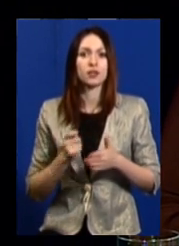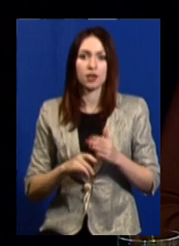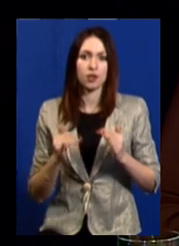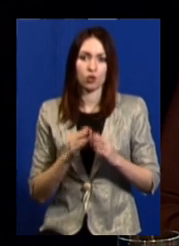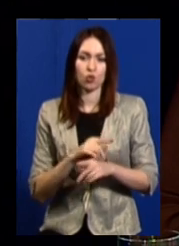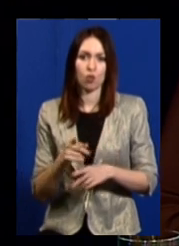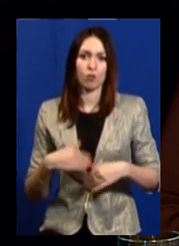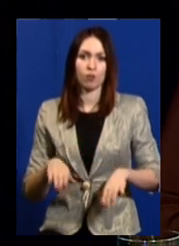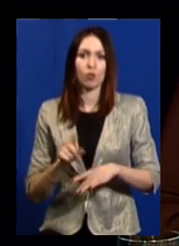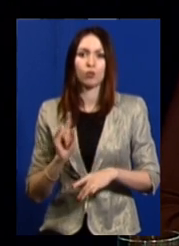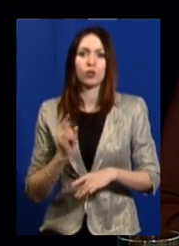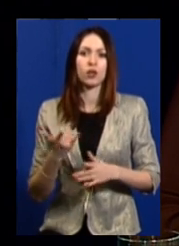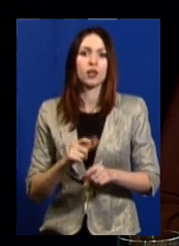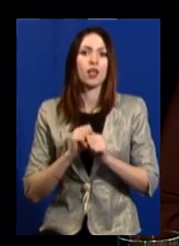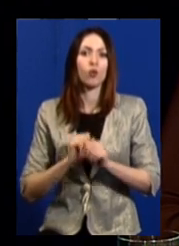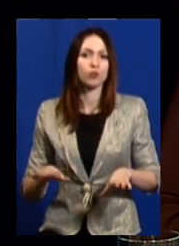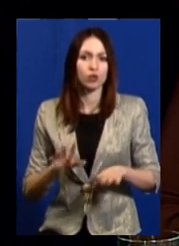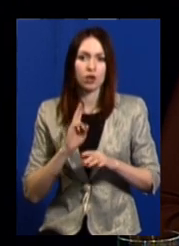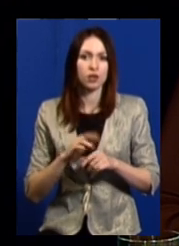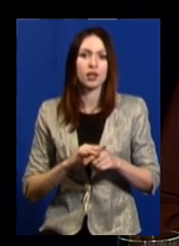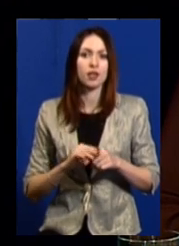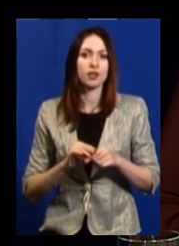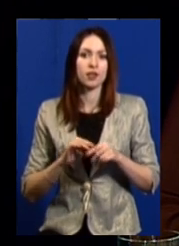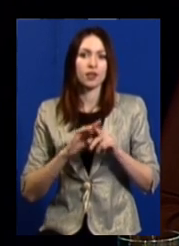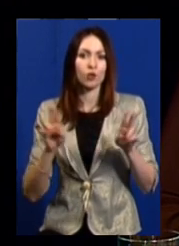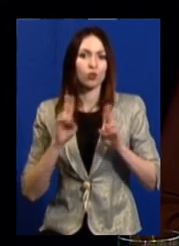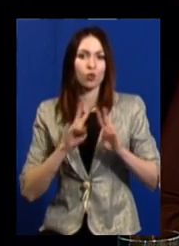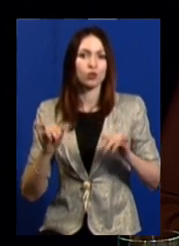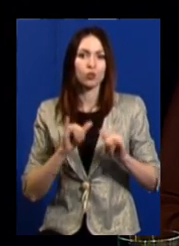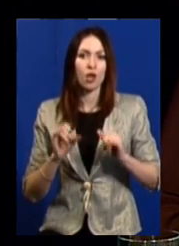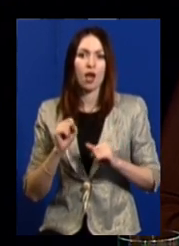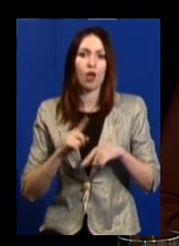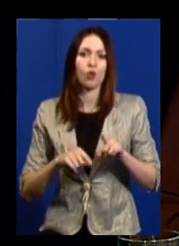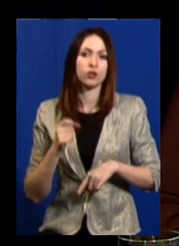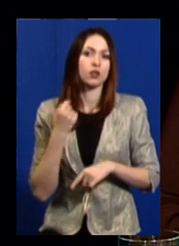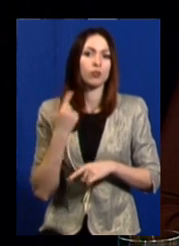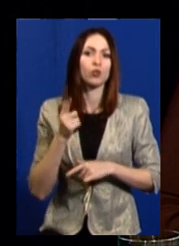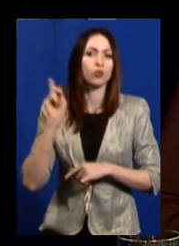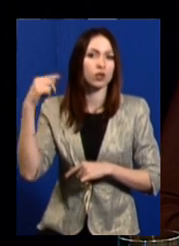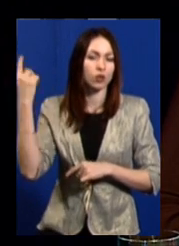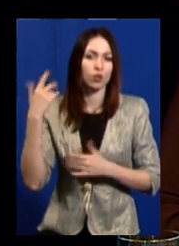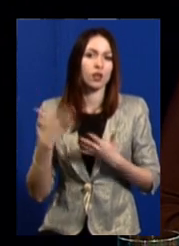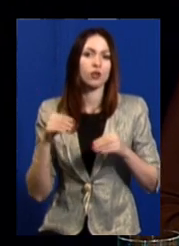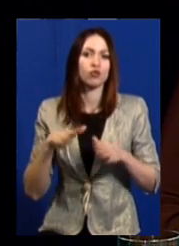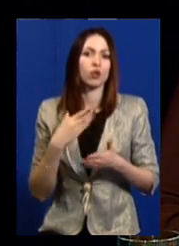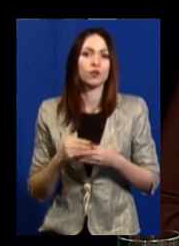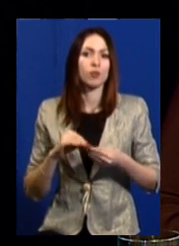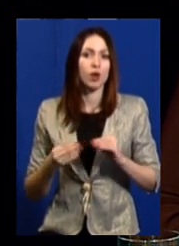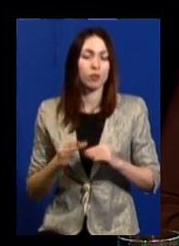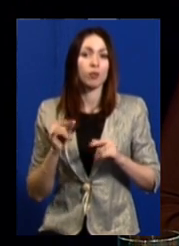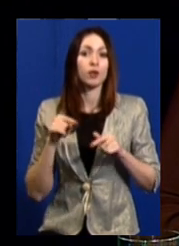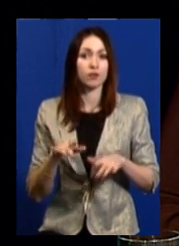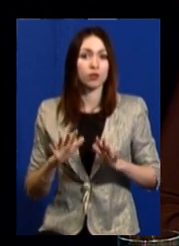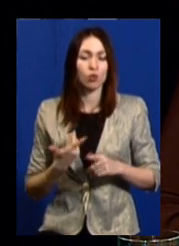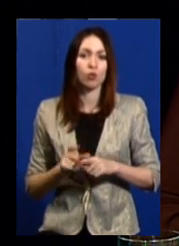нікого немає, тому що діти десь розбіглись, ніхто не знає, де вони є, батьки десь зловживають алкоголем або вирішують свої проблеми. І тоді